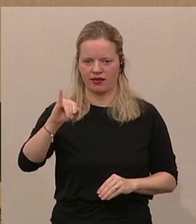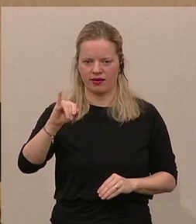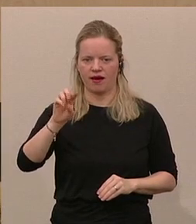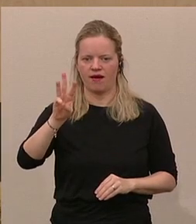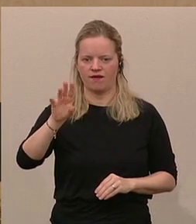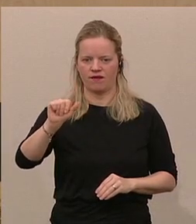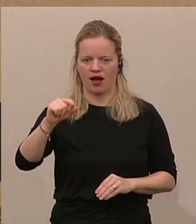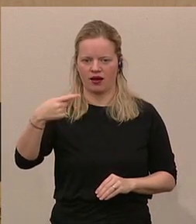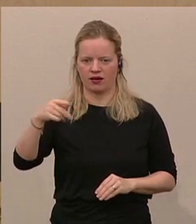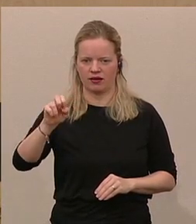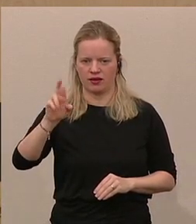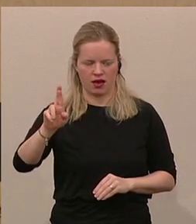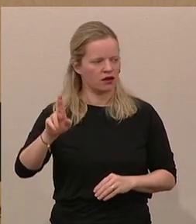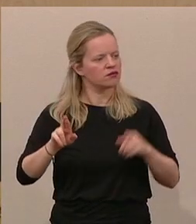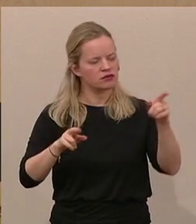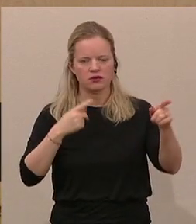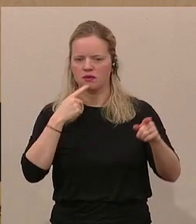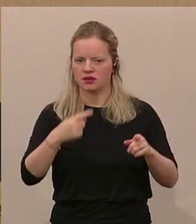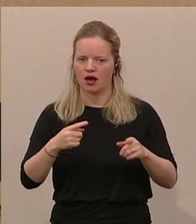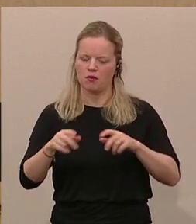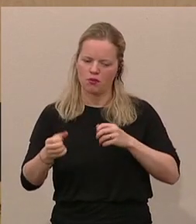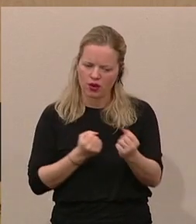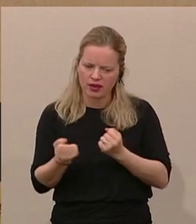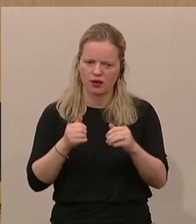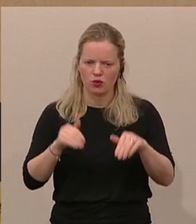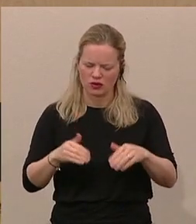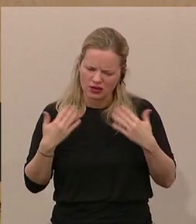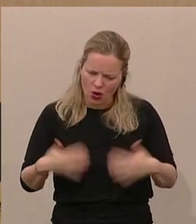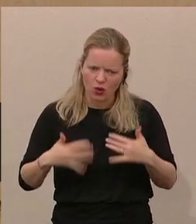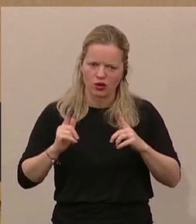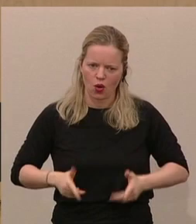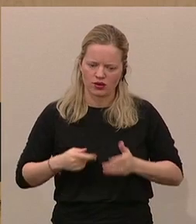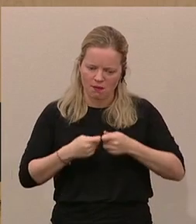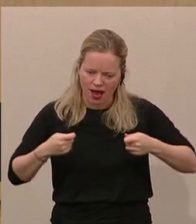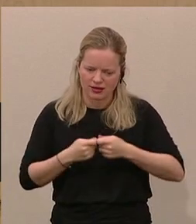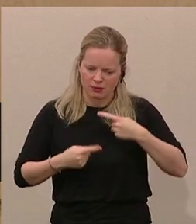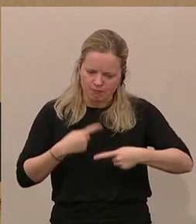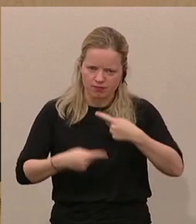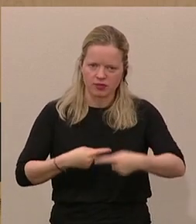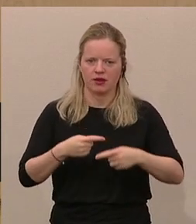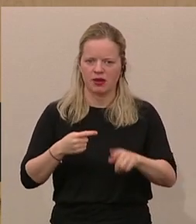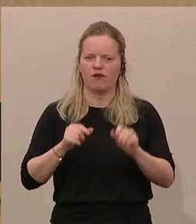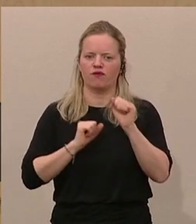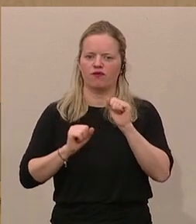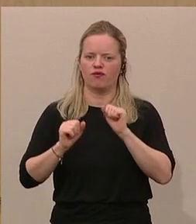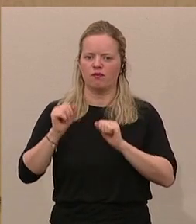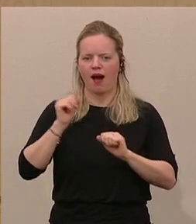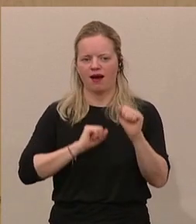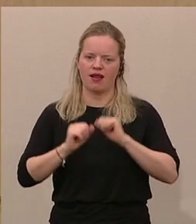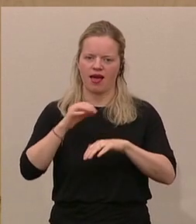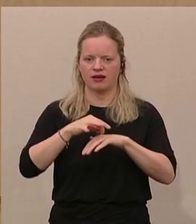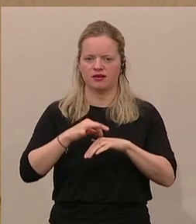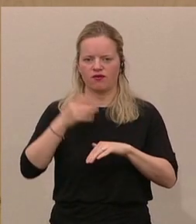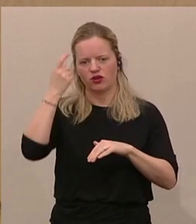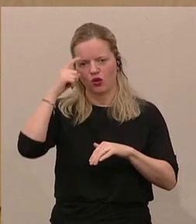dringend Maßnahmen setzen muss, um eine drohende Versorgungslücke bei den Hausärzten zu verhindern. Ja, da